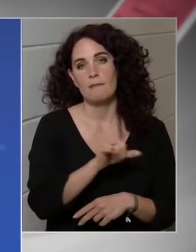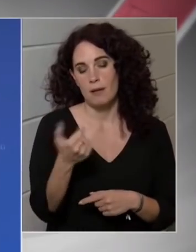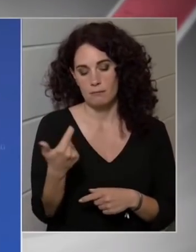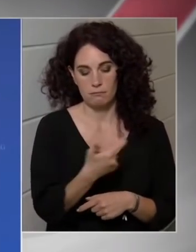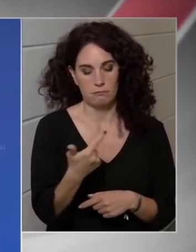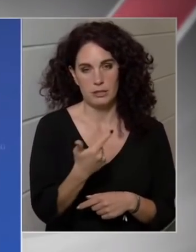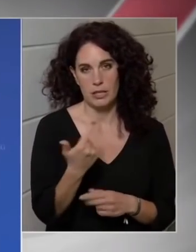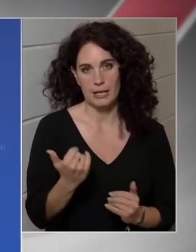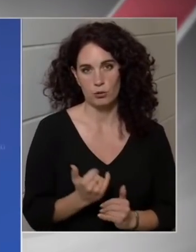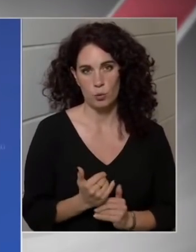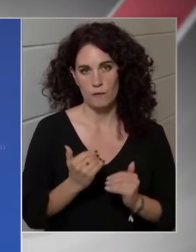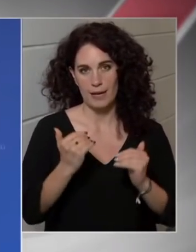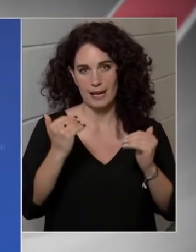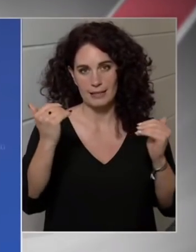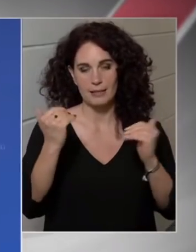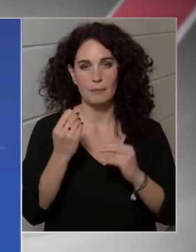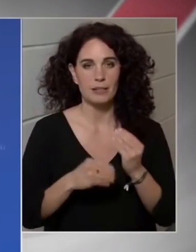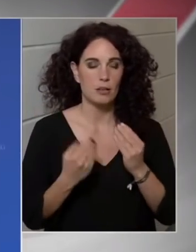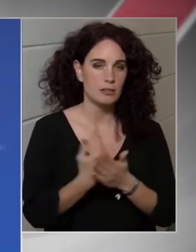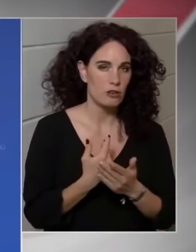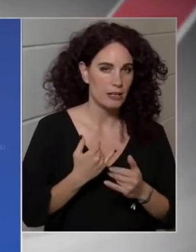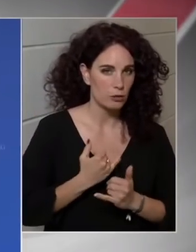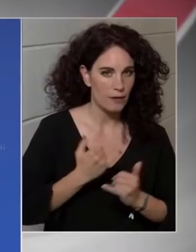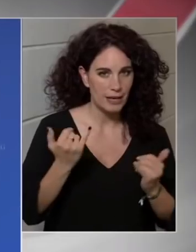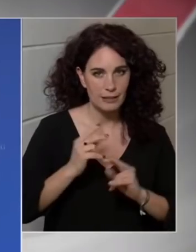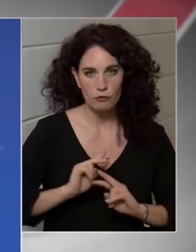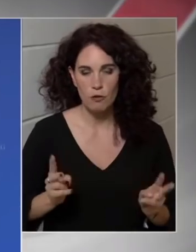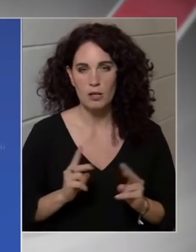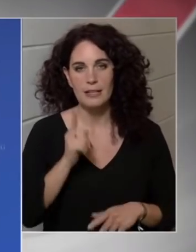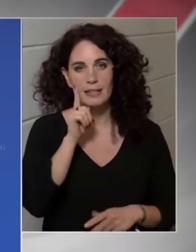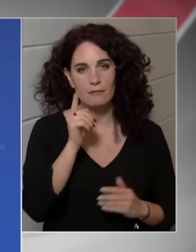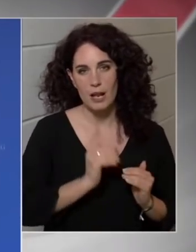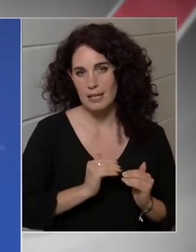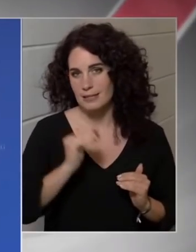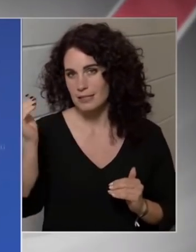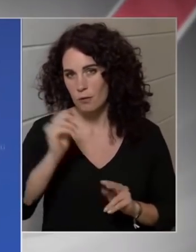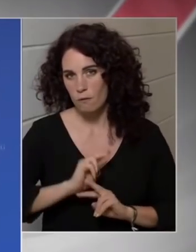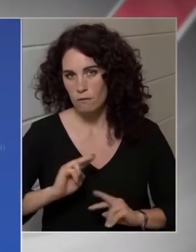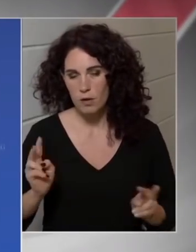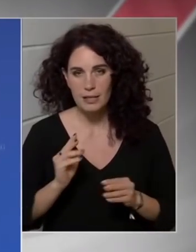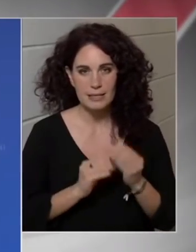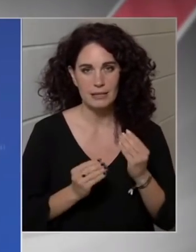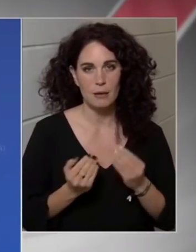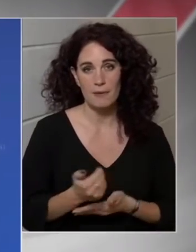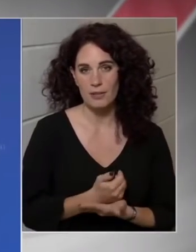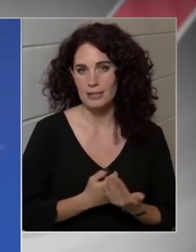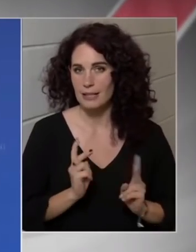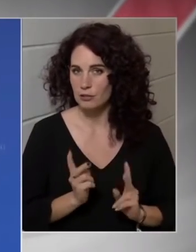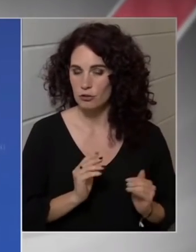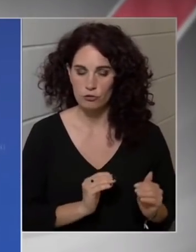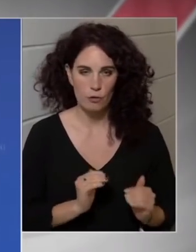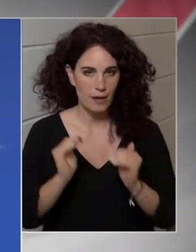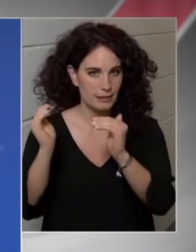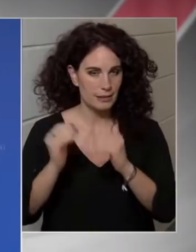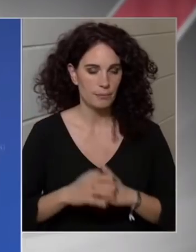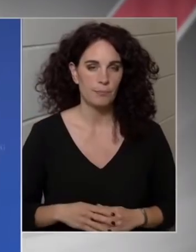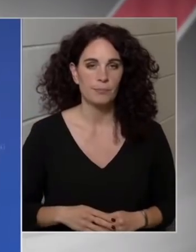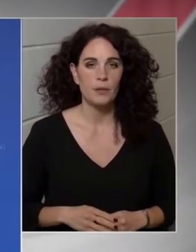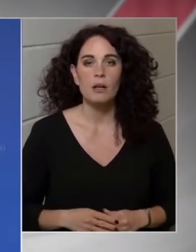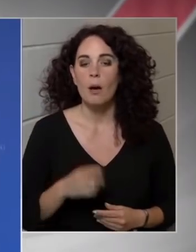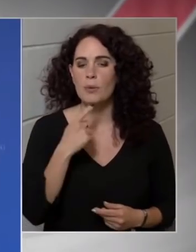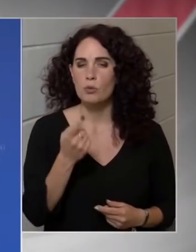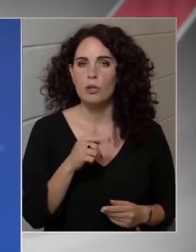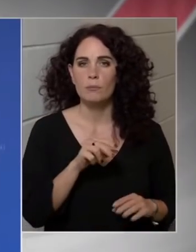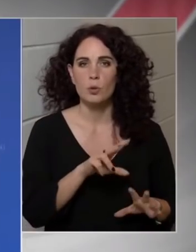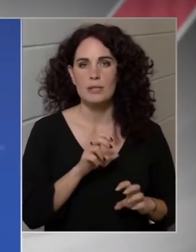hiszen van gazdasági növekedés, van infláció, tehát a bevételek növekednek. Amit elmondtam, a 800 és a